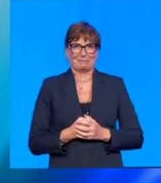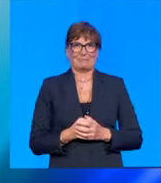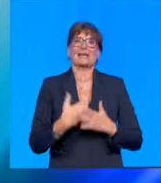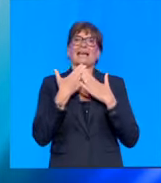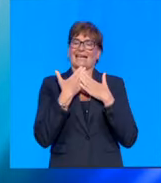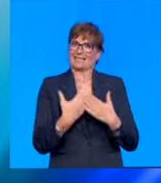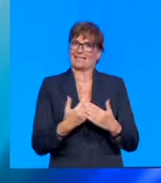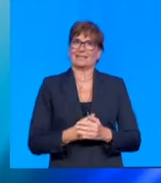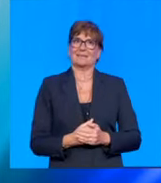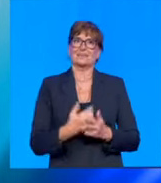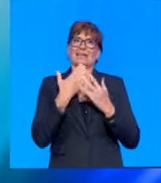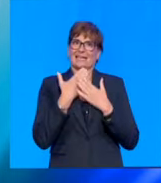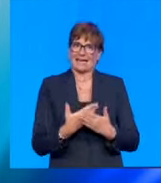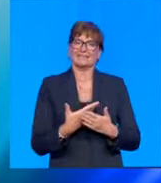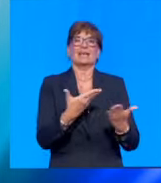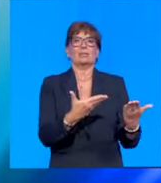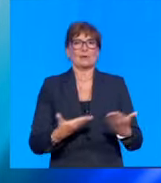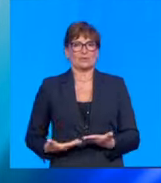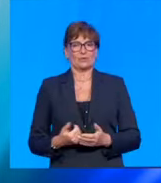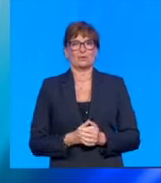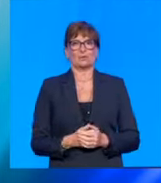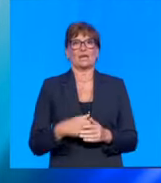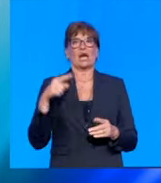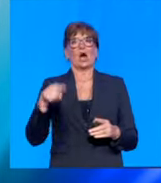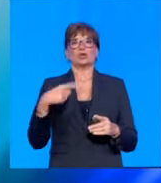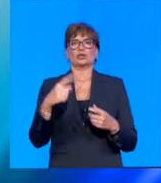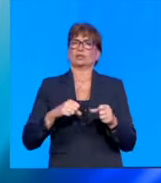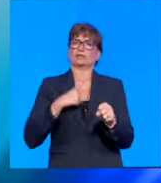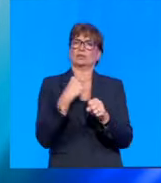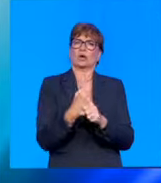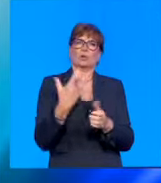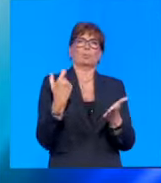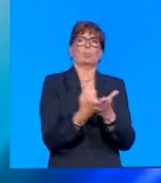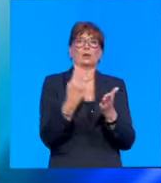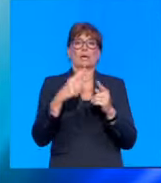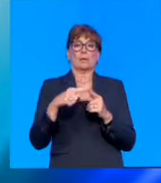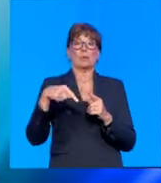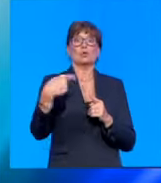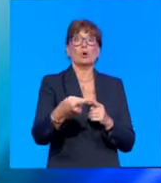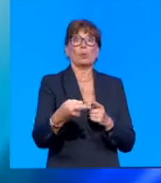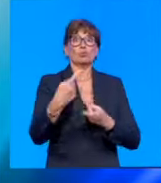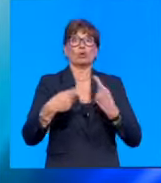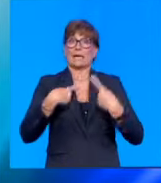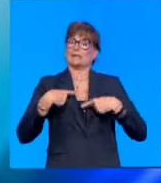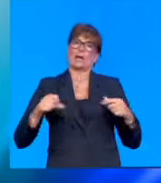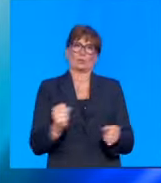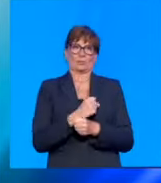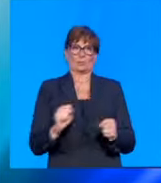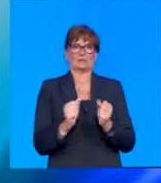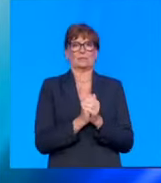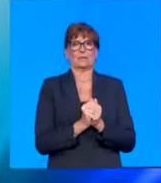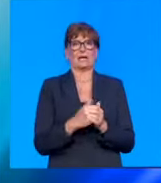Grazie e benvenuti. Oggi la storia mette un punto dopo il quale non dovremo più fare retromarcia. Sono